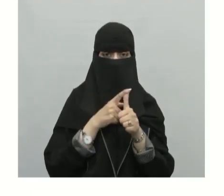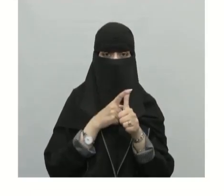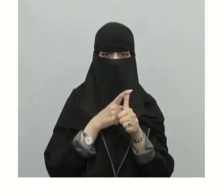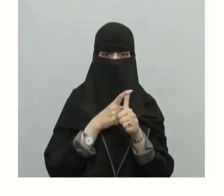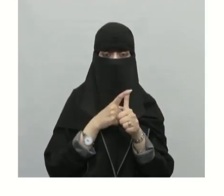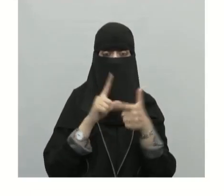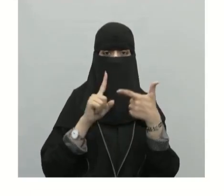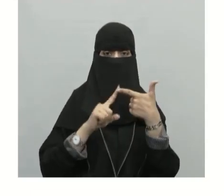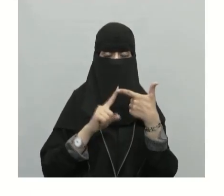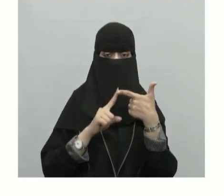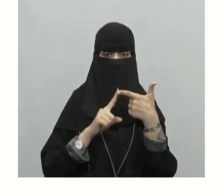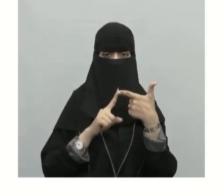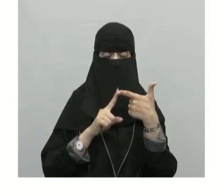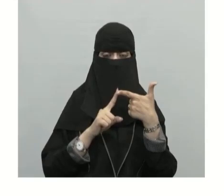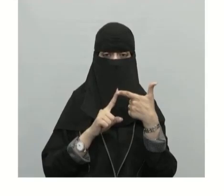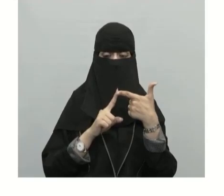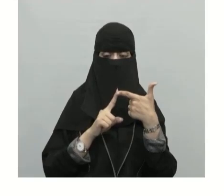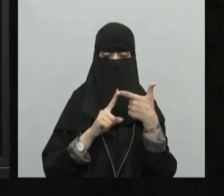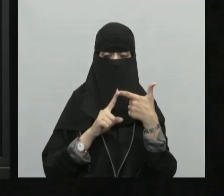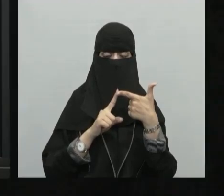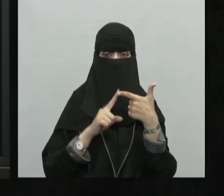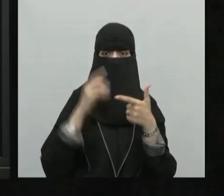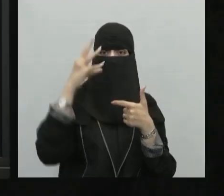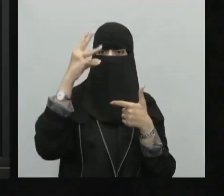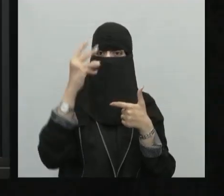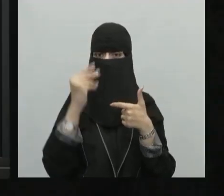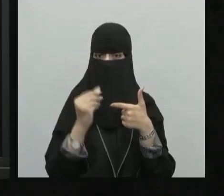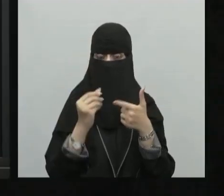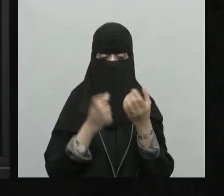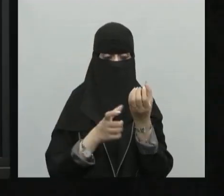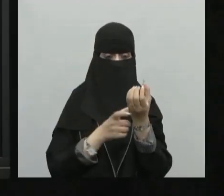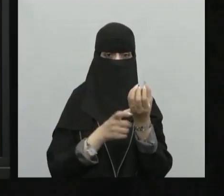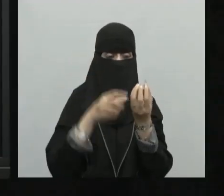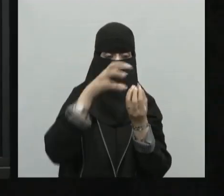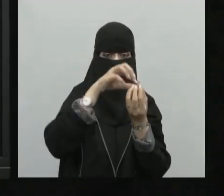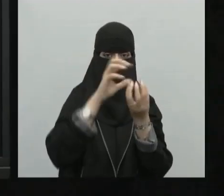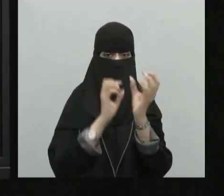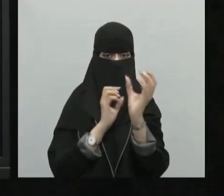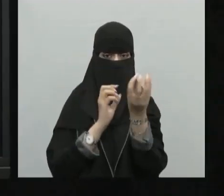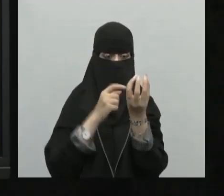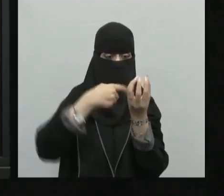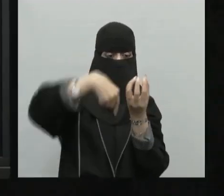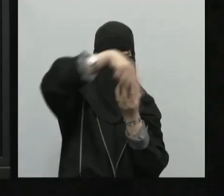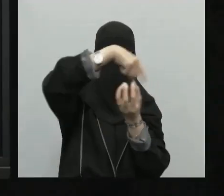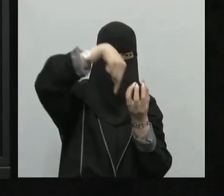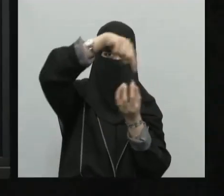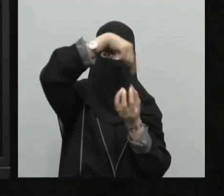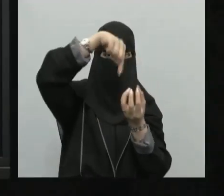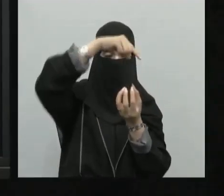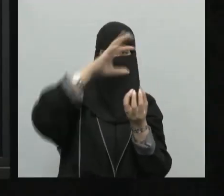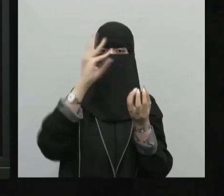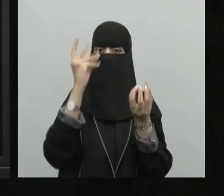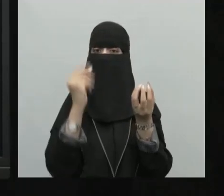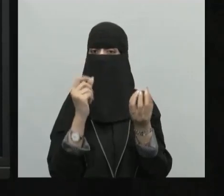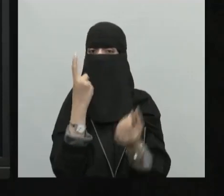خاصية ثانية عدد الدوائر مئة وثمانين كم أبناء وبنات الطلاب عدد